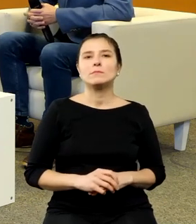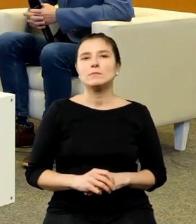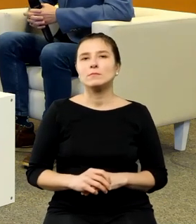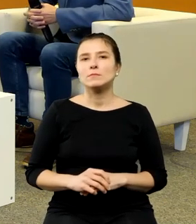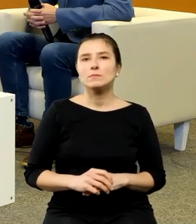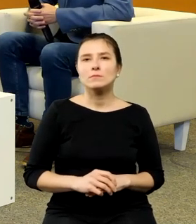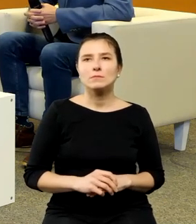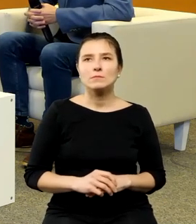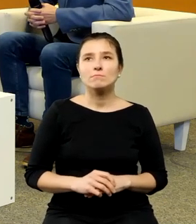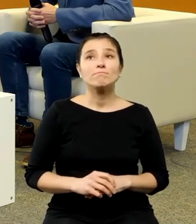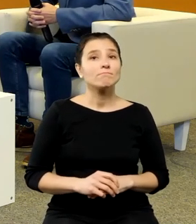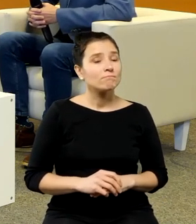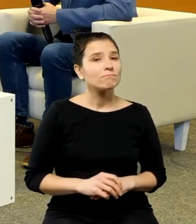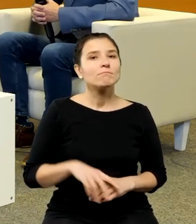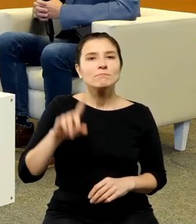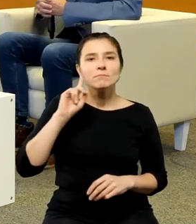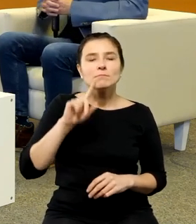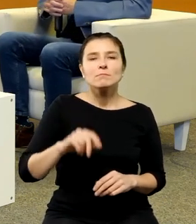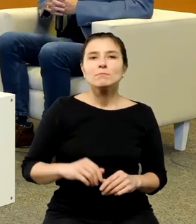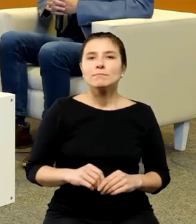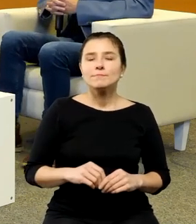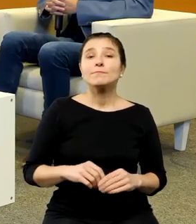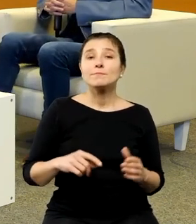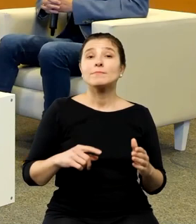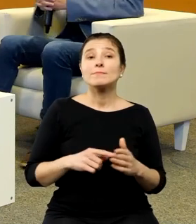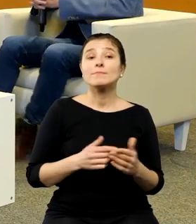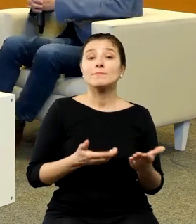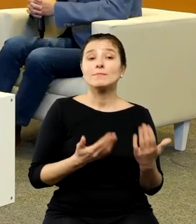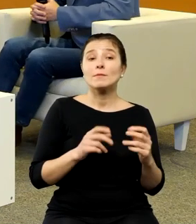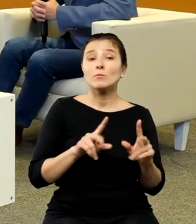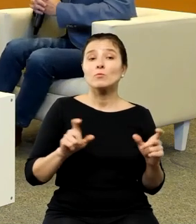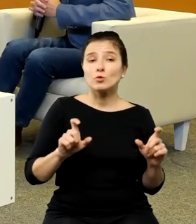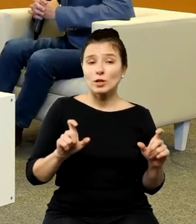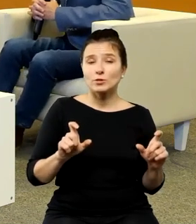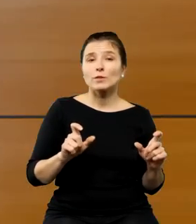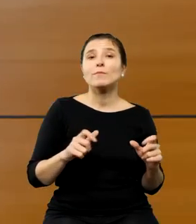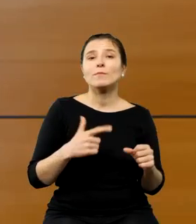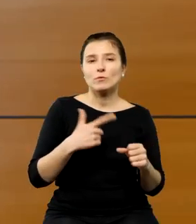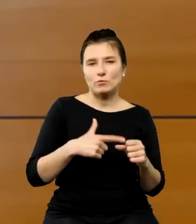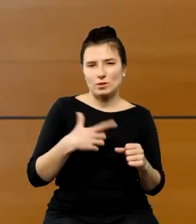i oczywiście jeszcze w tym czasie już w XX wieku